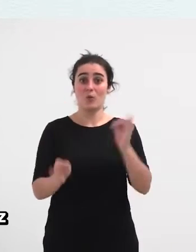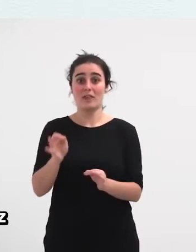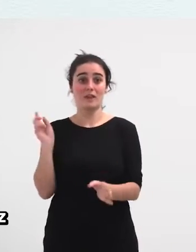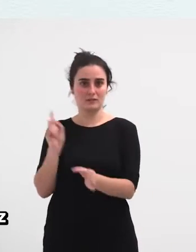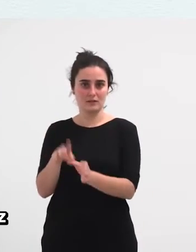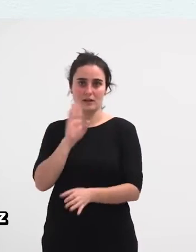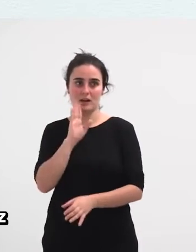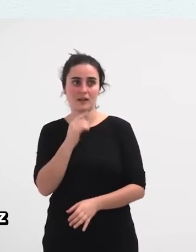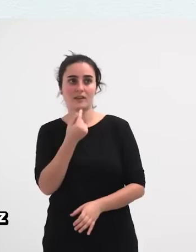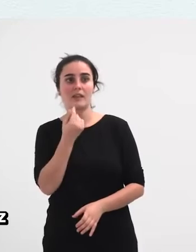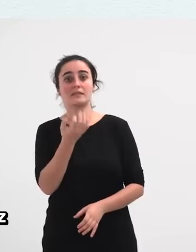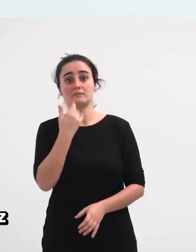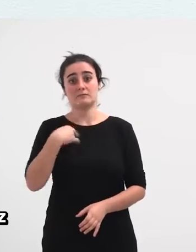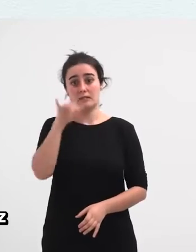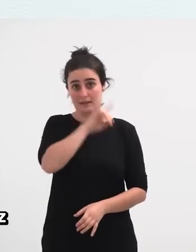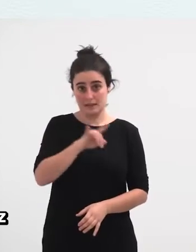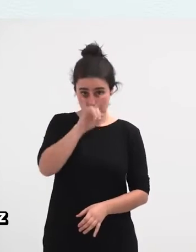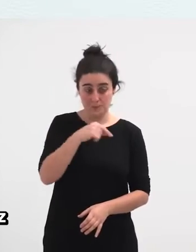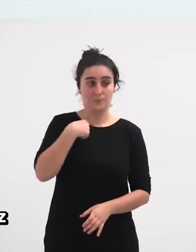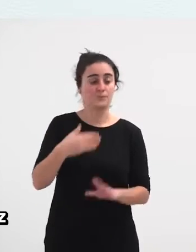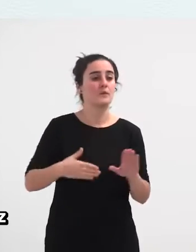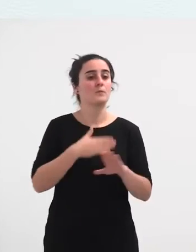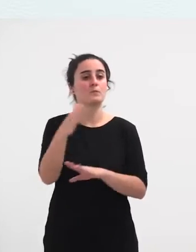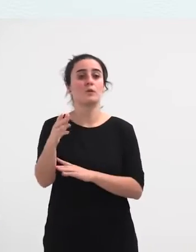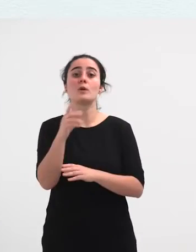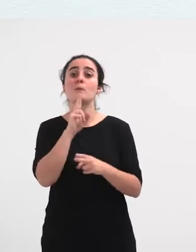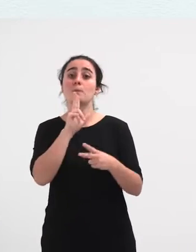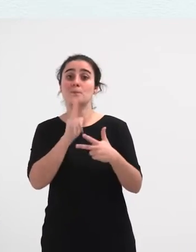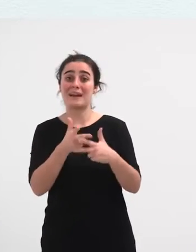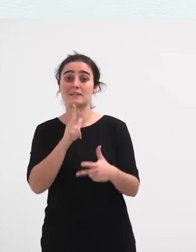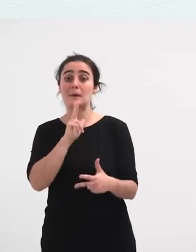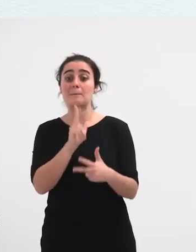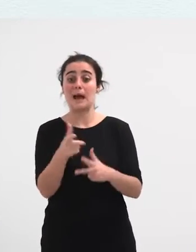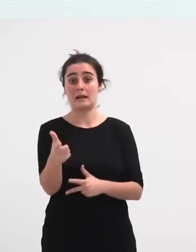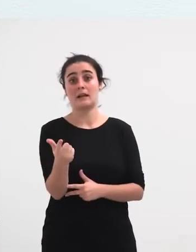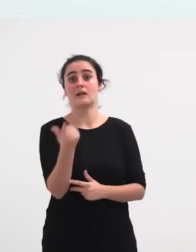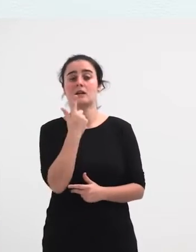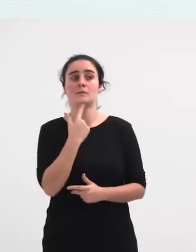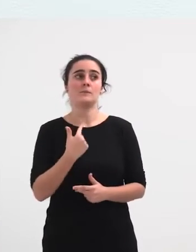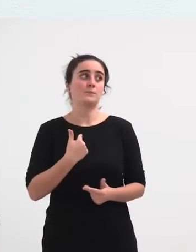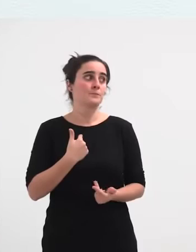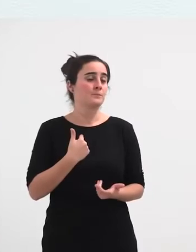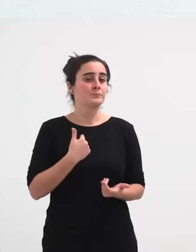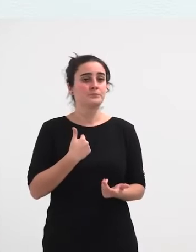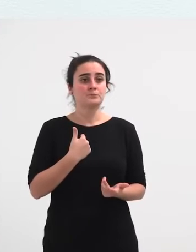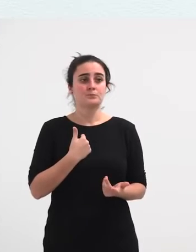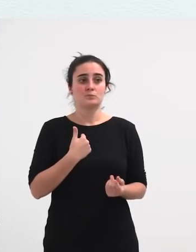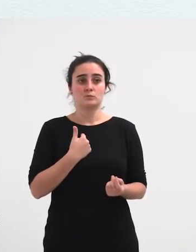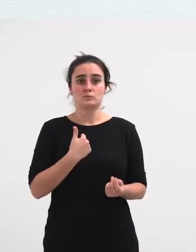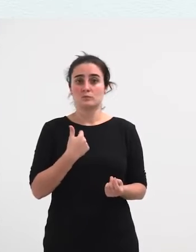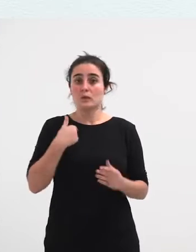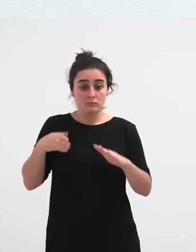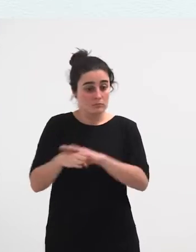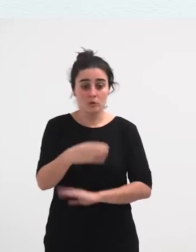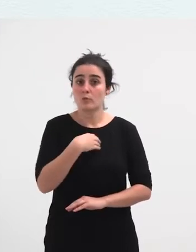ni beltza baldin ba naiz eta joaten baldin ba naiz taberna batera eta taberna batean esaten baldin badi date ez zina